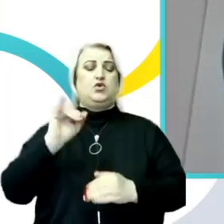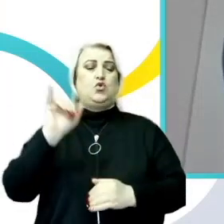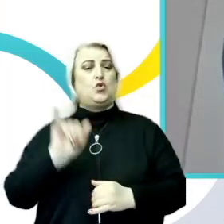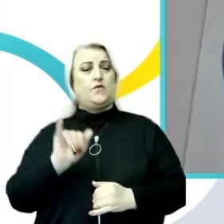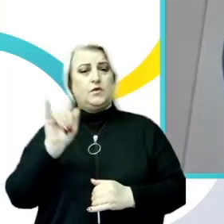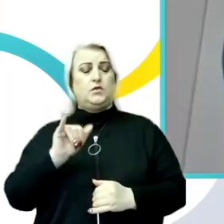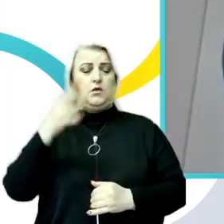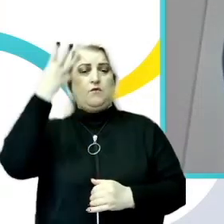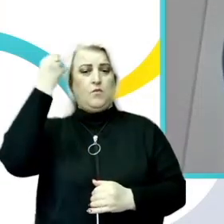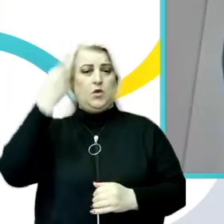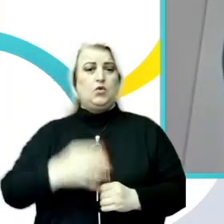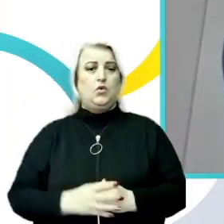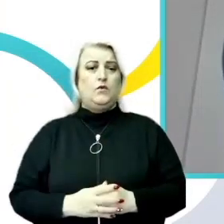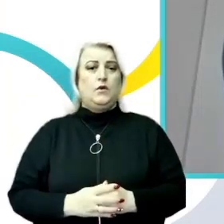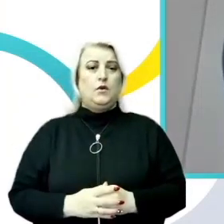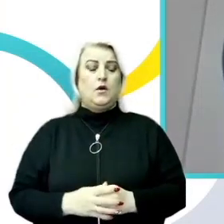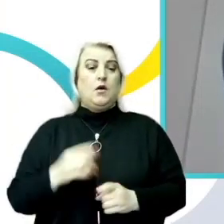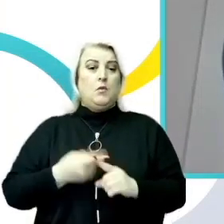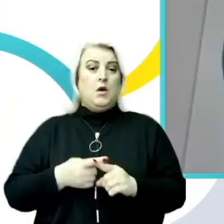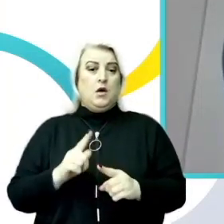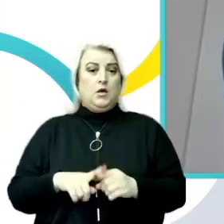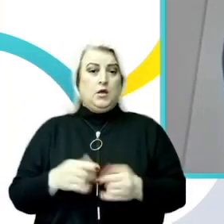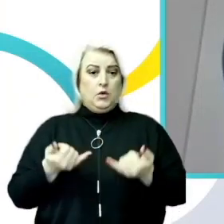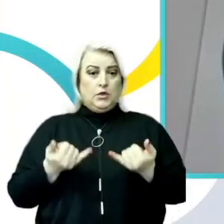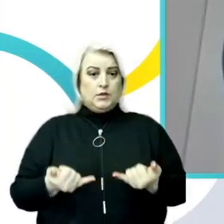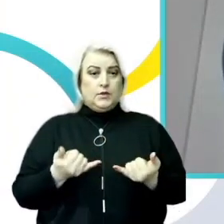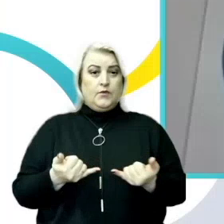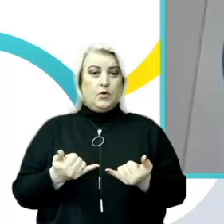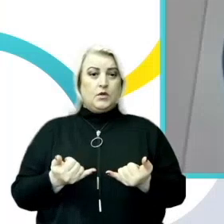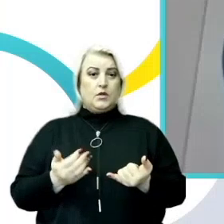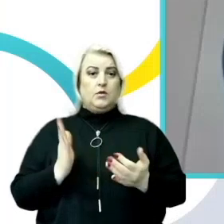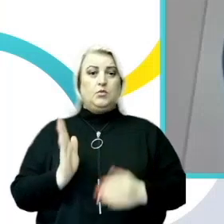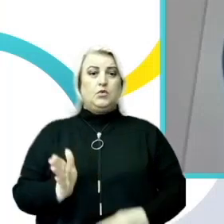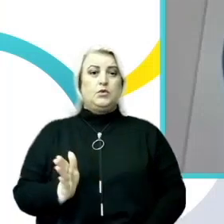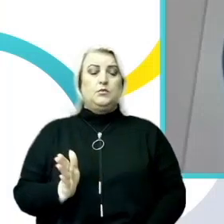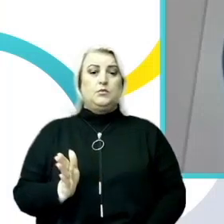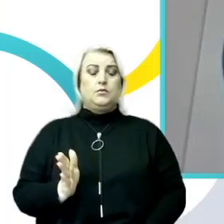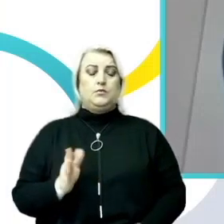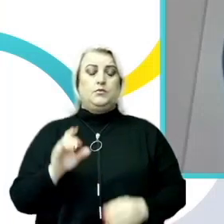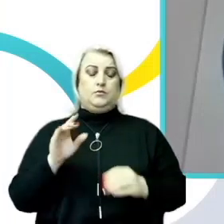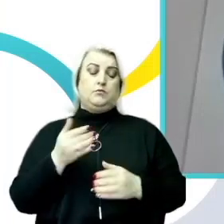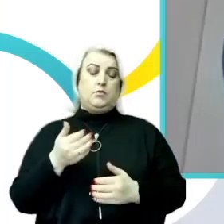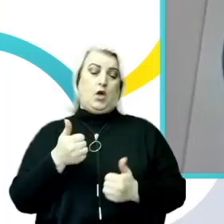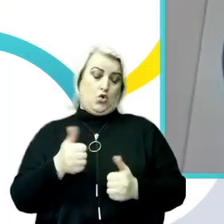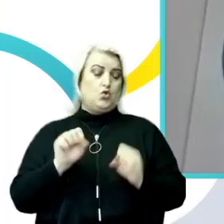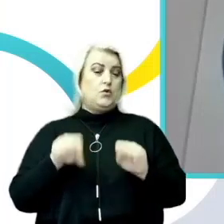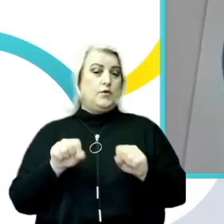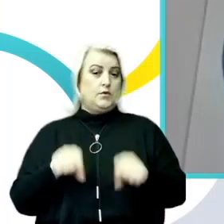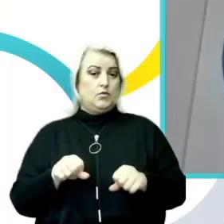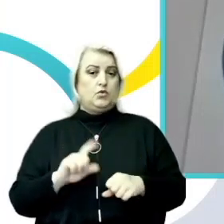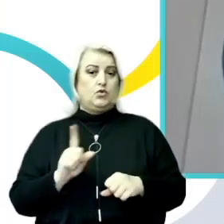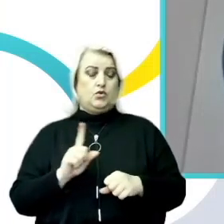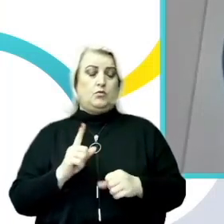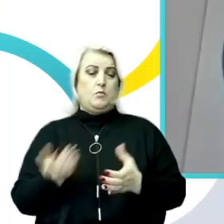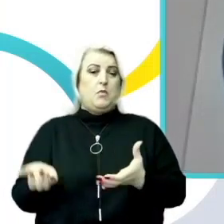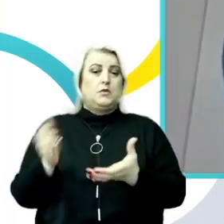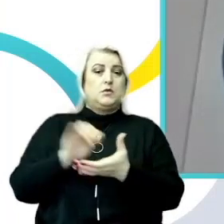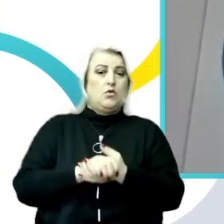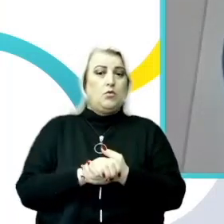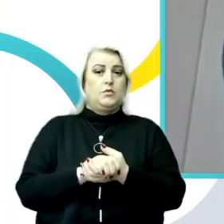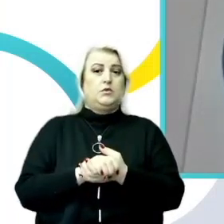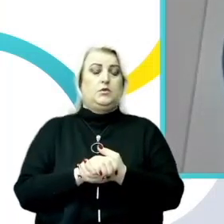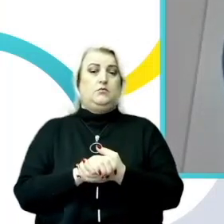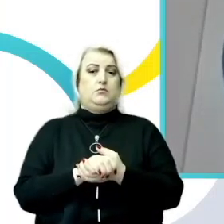acest context, astăzi vom avea posibilitate să facem cunoștință cu